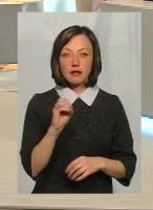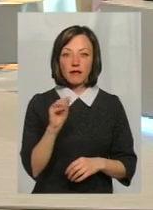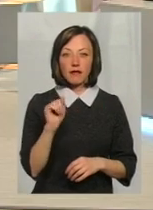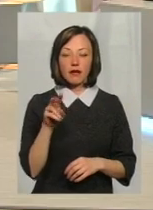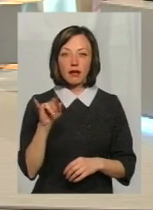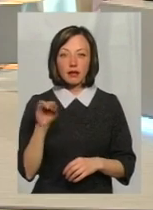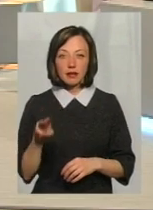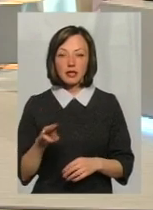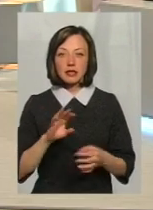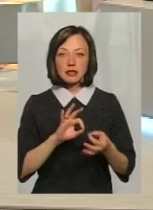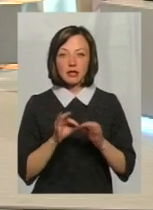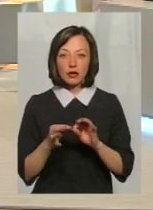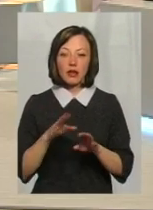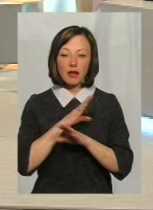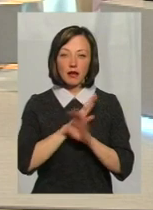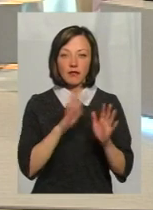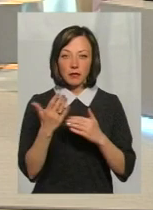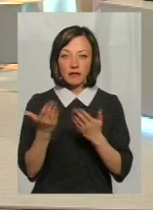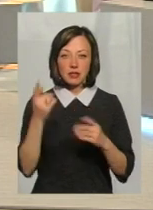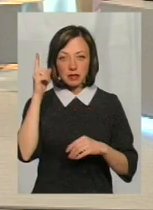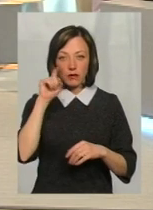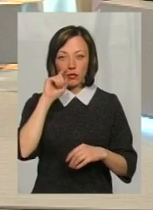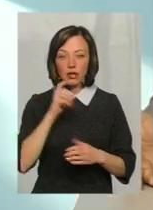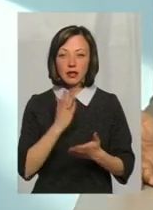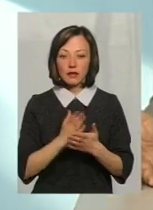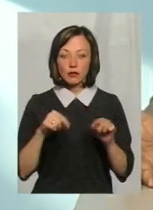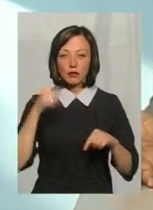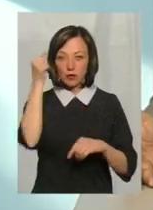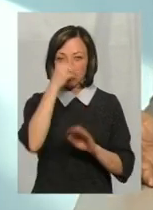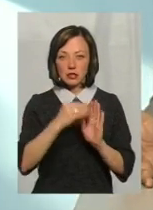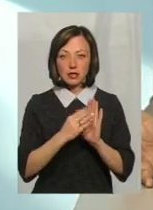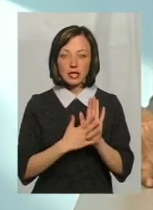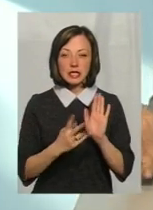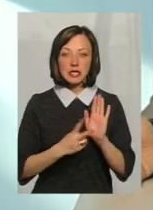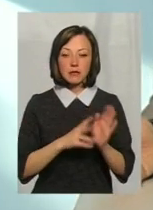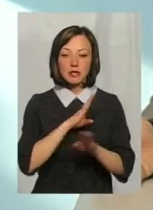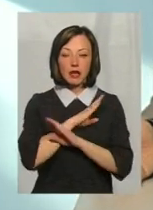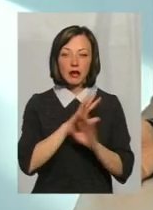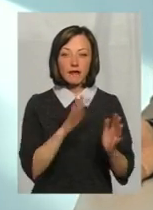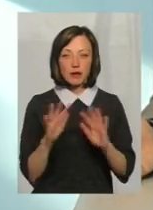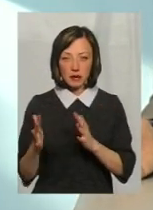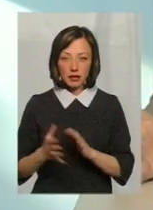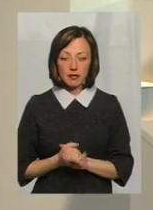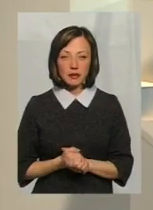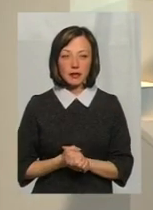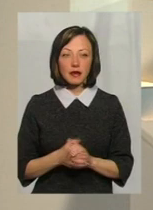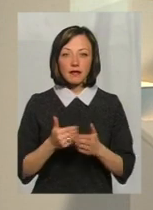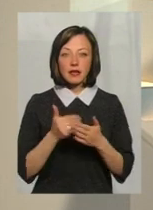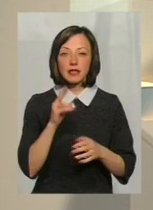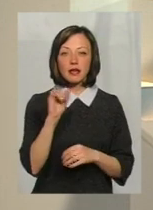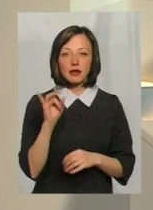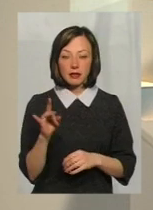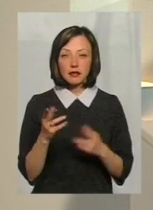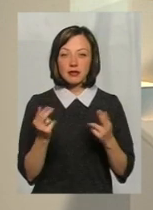серйозне ускладнення. І навіть літальні випадки, ви ж знаєте, що в Україні вже в цьому році зареєстровано 7 літальних випадків від кору.